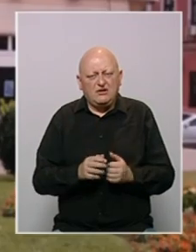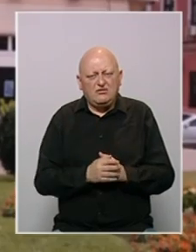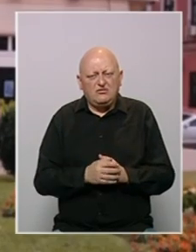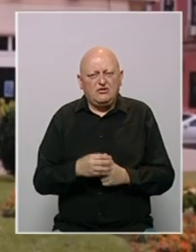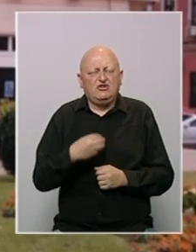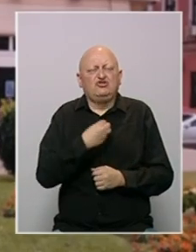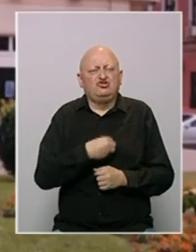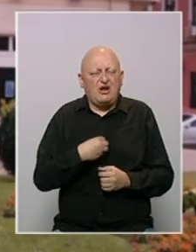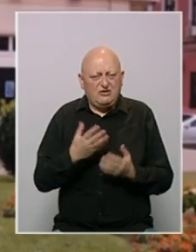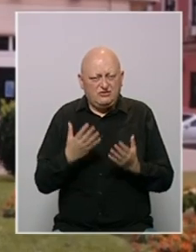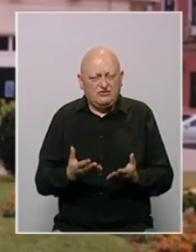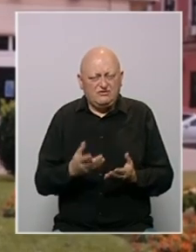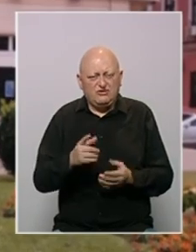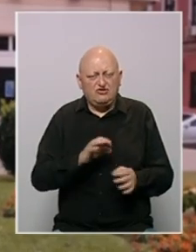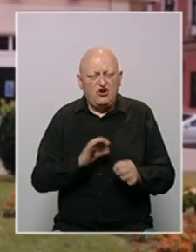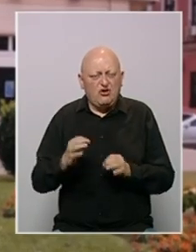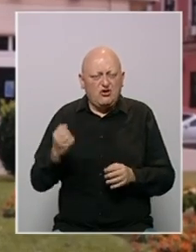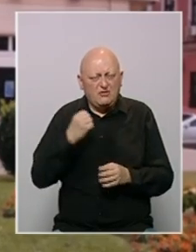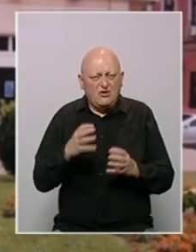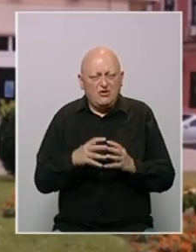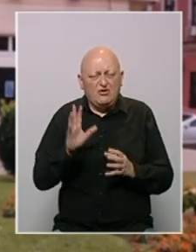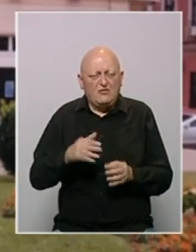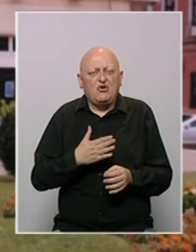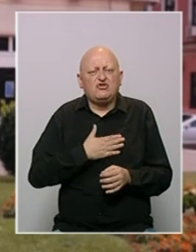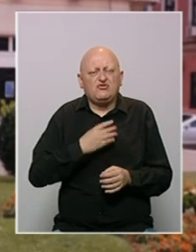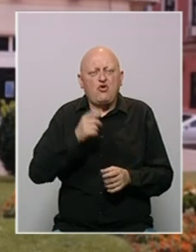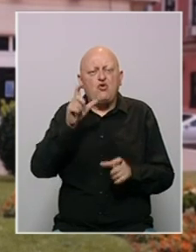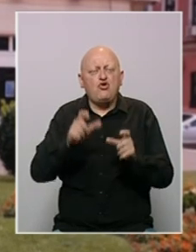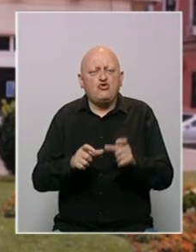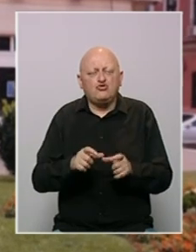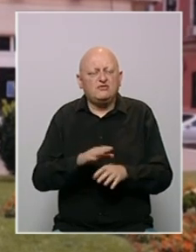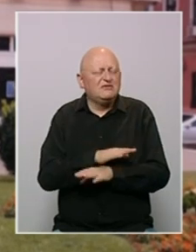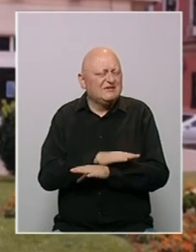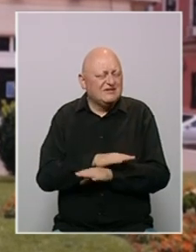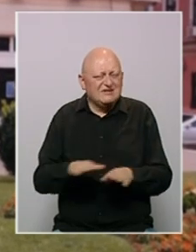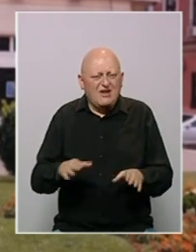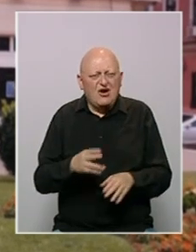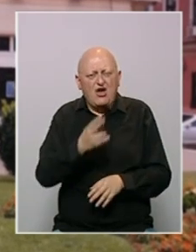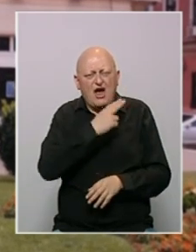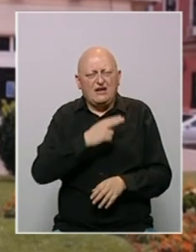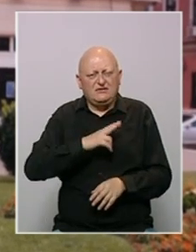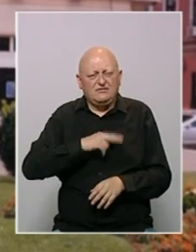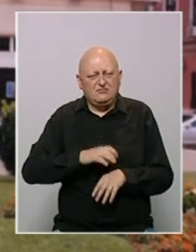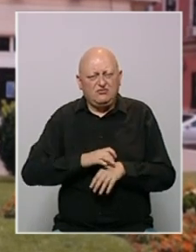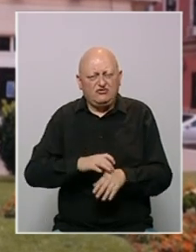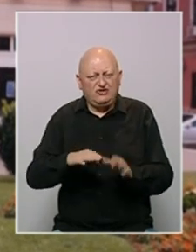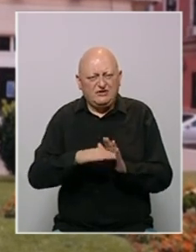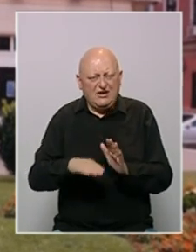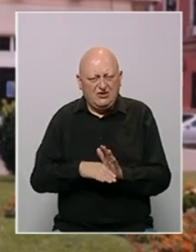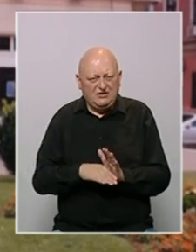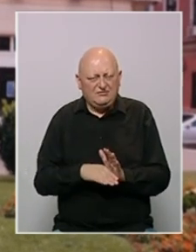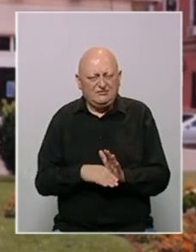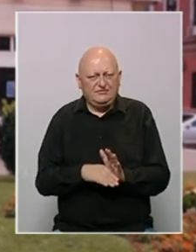Žalosno je što organizovane kriminalne grupe imaju svoje ljude u maltene svakoj agenciji za provođenje zakona.